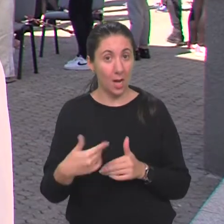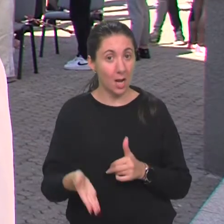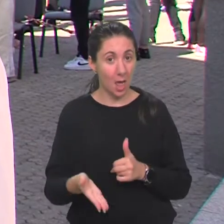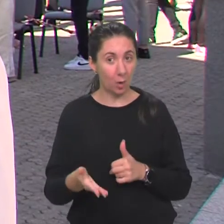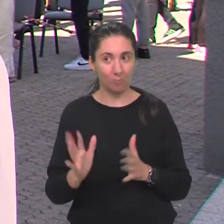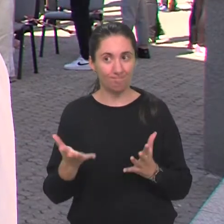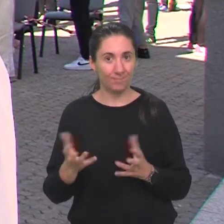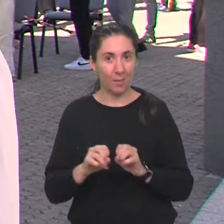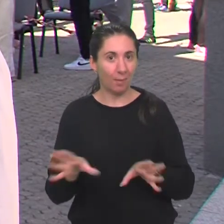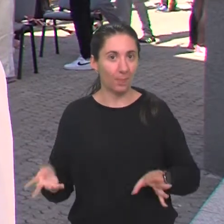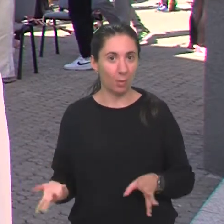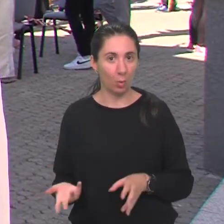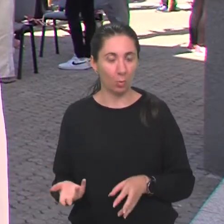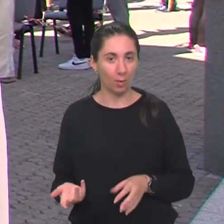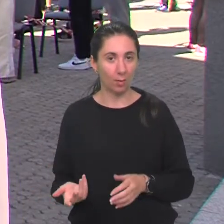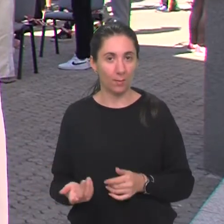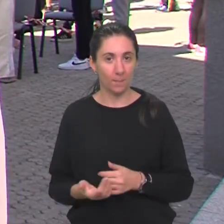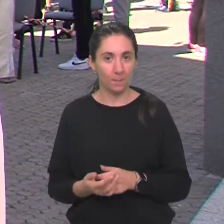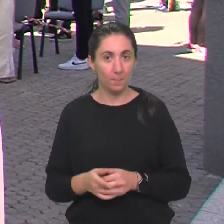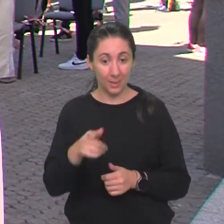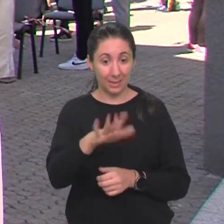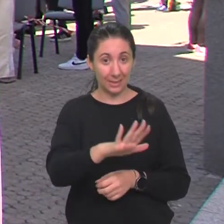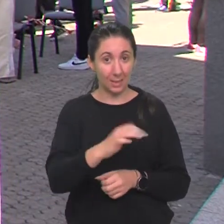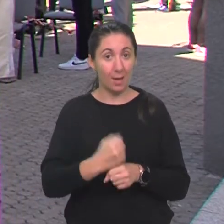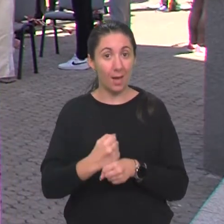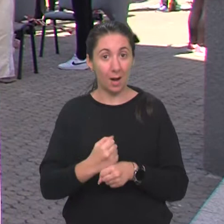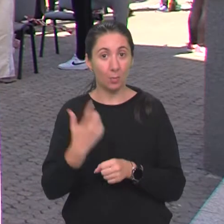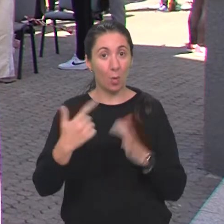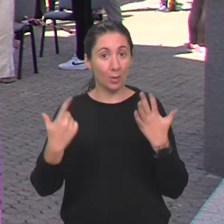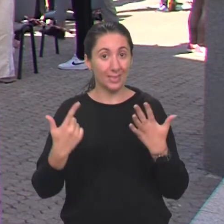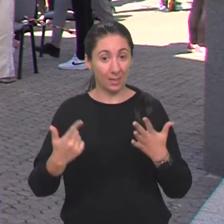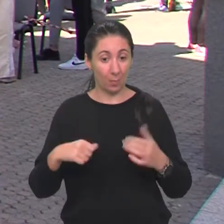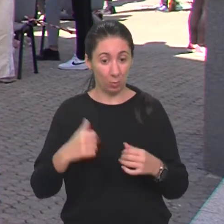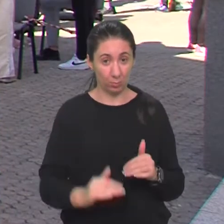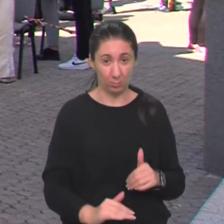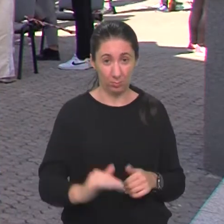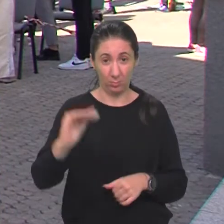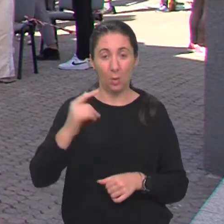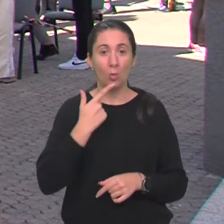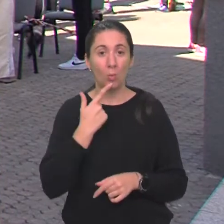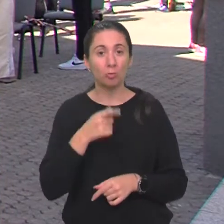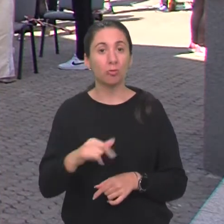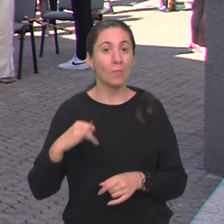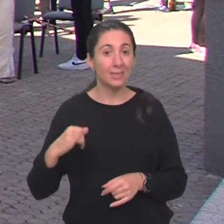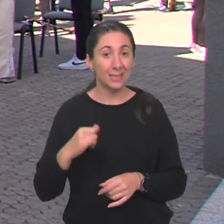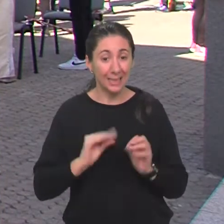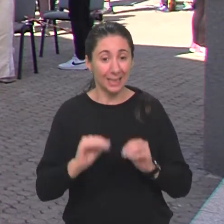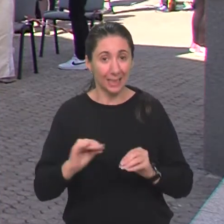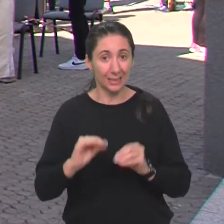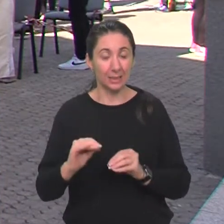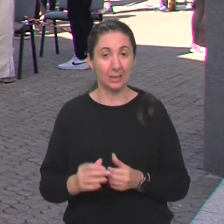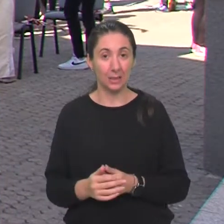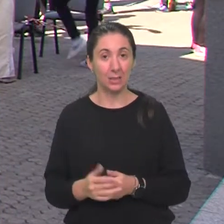toga nemaju nikoga. Sa njima radimo od sedme godine starosti, pokušavamo ih zainteresirati.